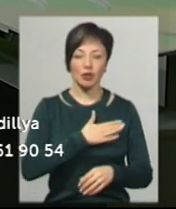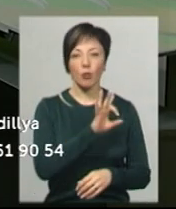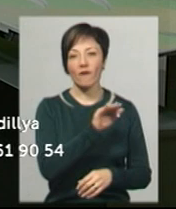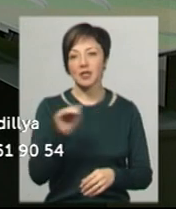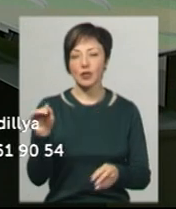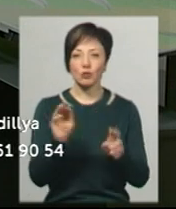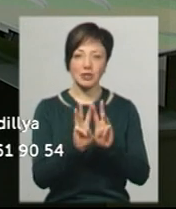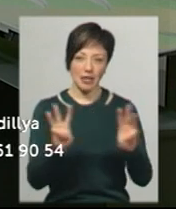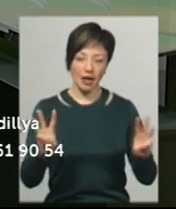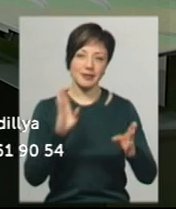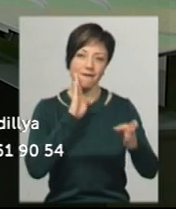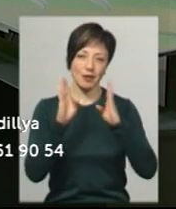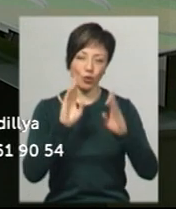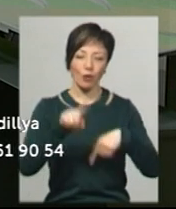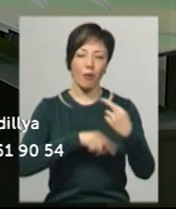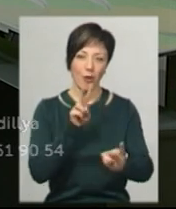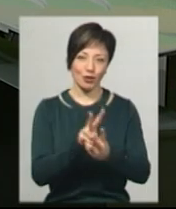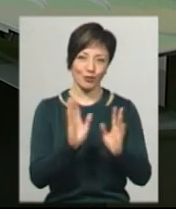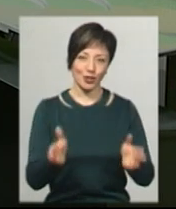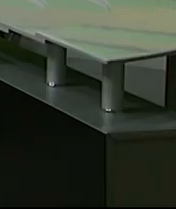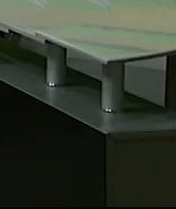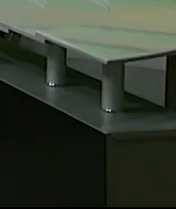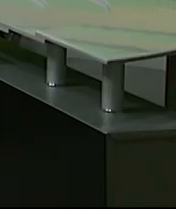офіційному сайті та на сторінці у Facebook. Побачимось.